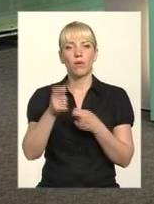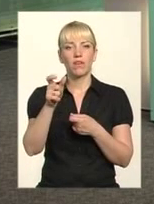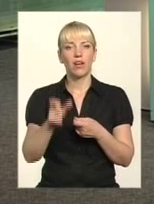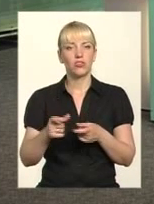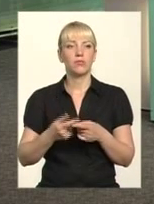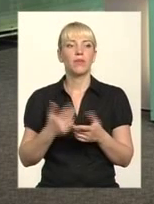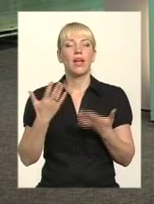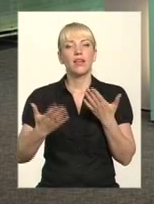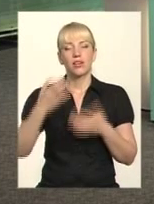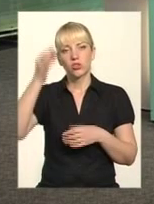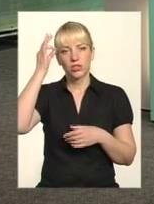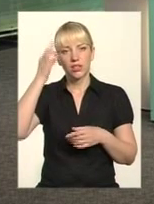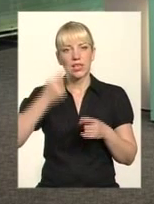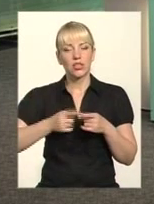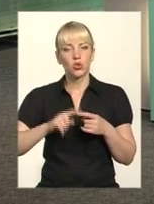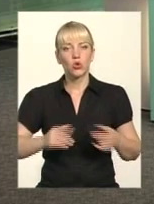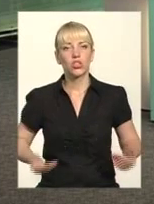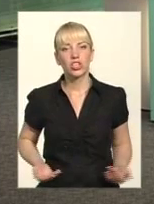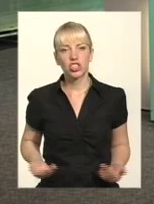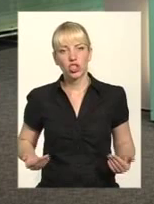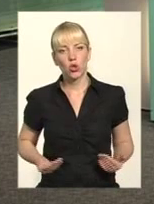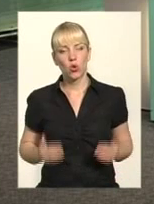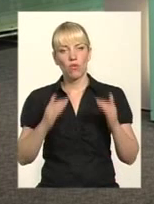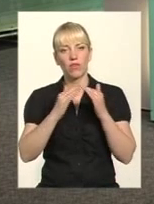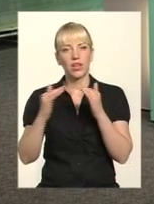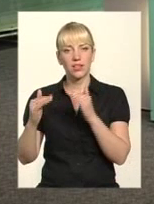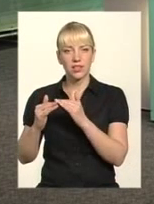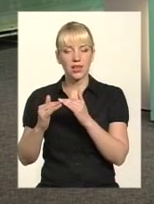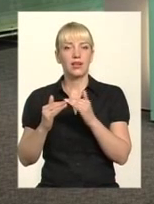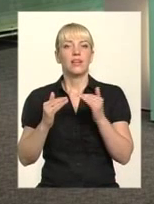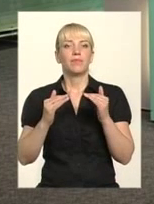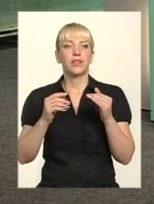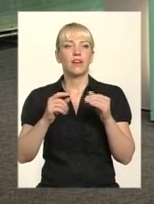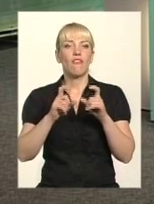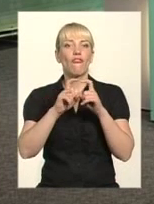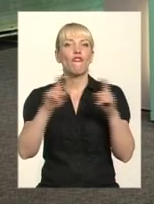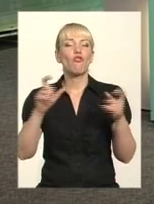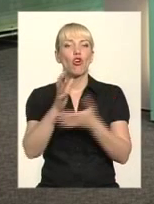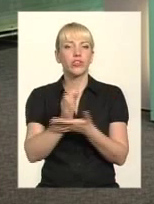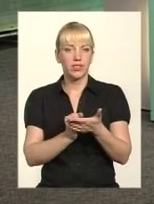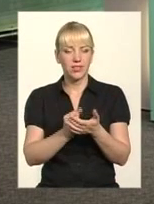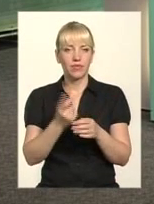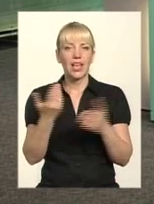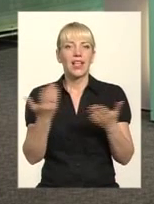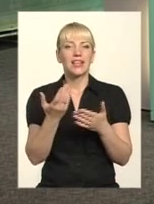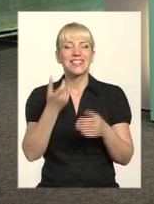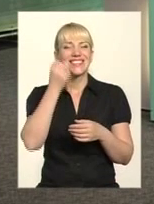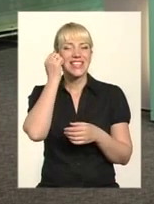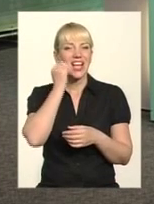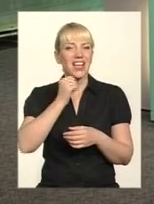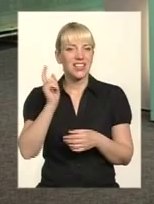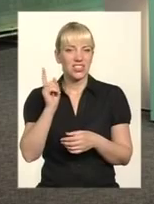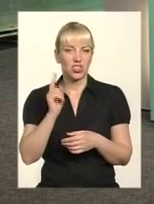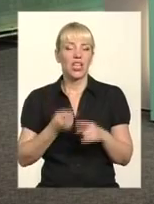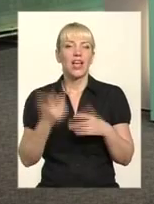ще о той фонд житловий, який в нас найстаріший. Яка доля його в зв